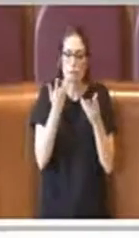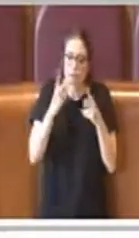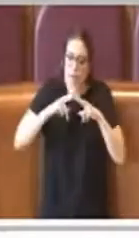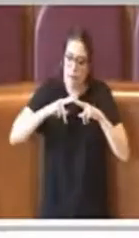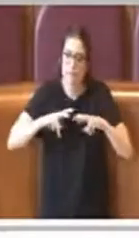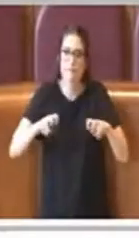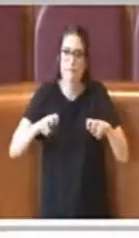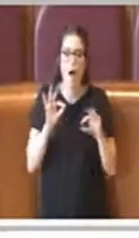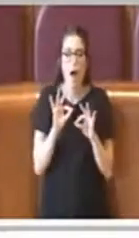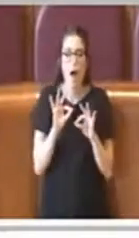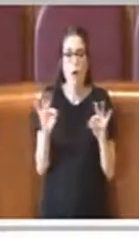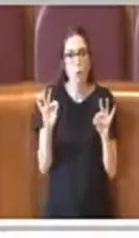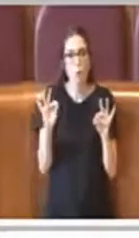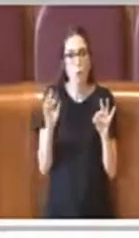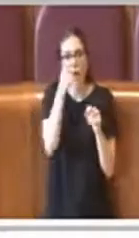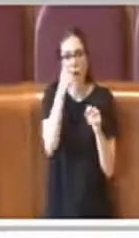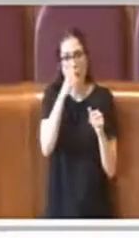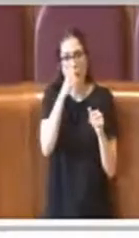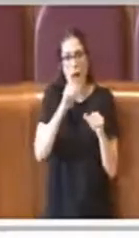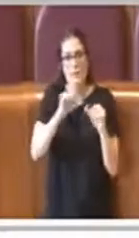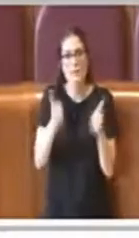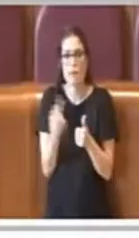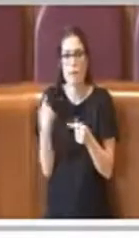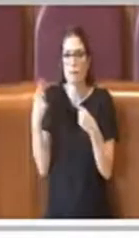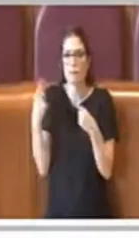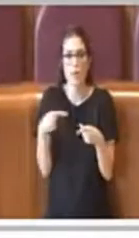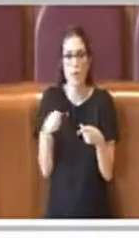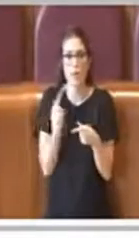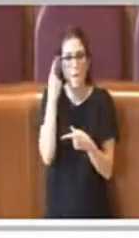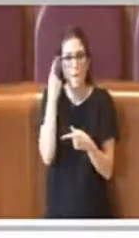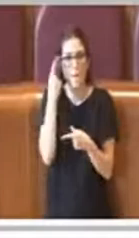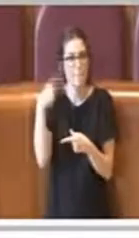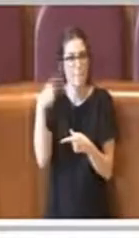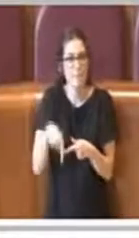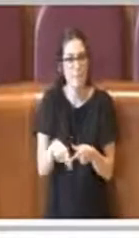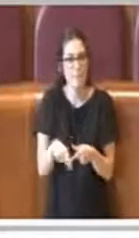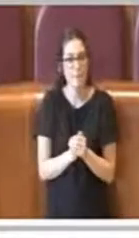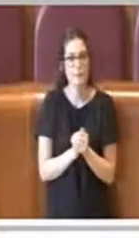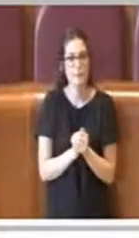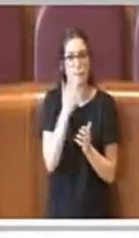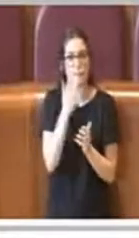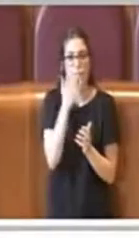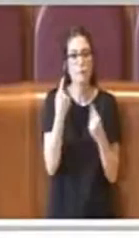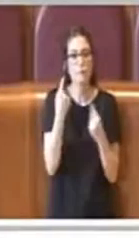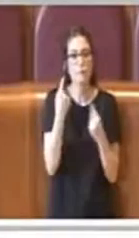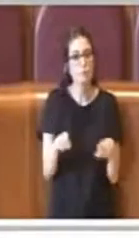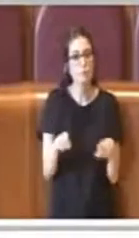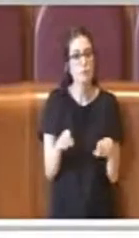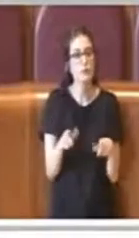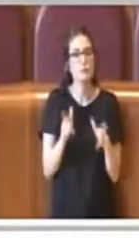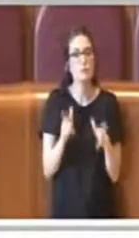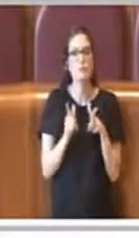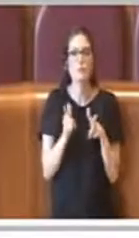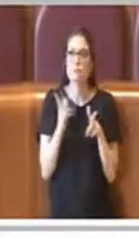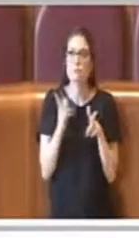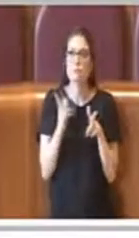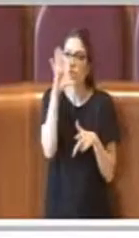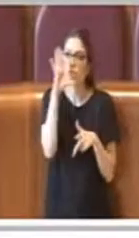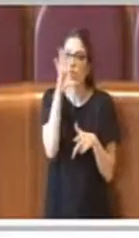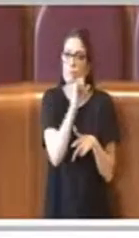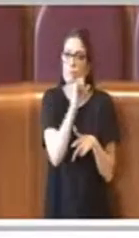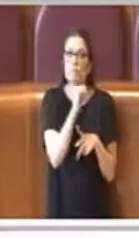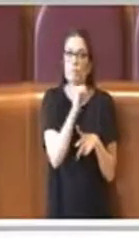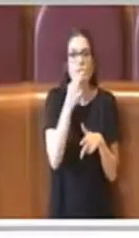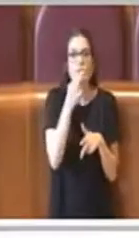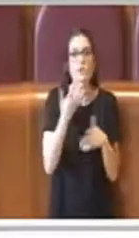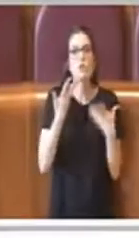aiutavano veramente ad andare ancora più a fuoco su alcuni aspetti che magari invece non erano emersi nei precedenti incontri. Questo mi ha fatto